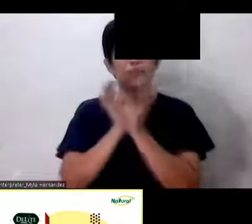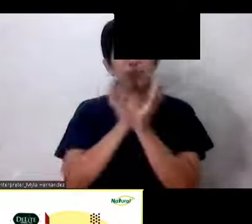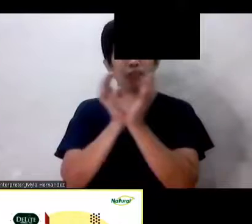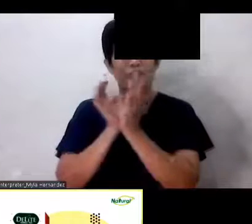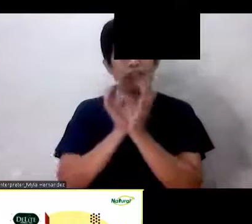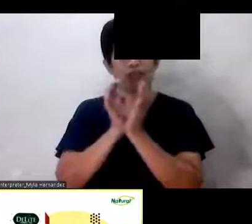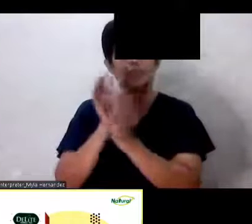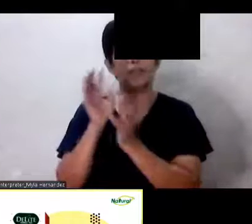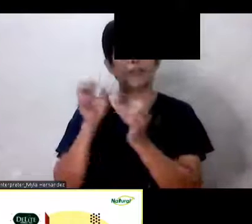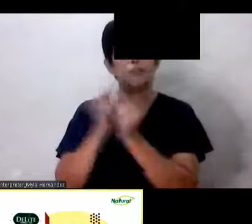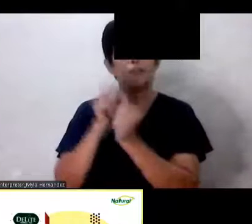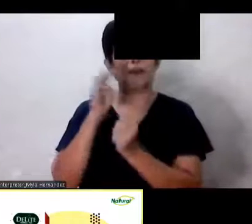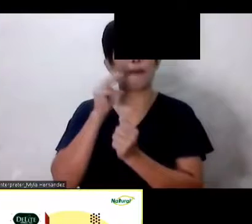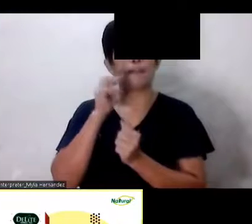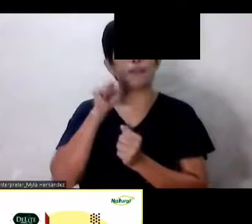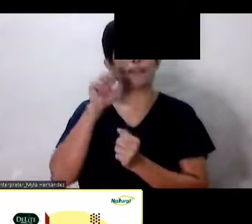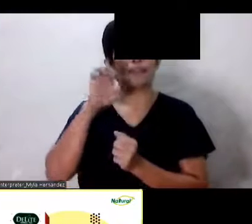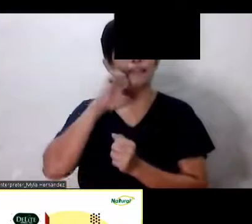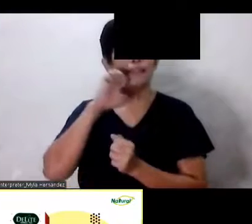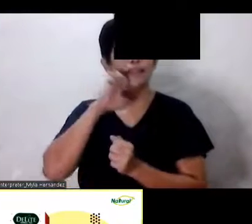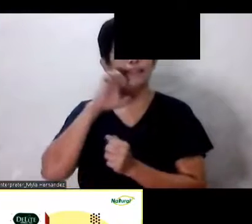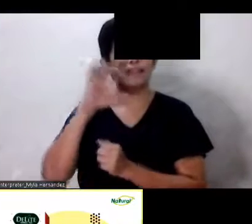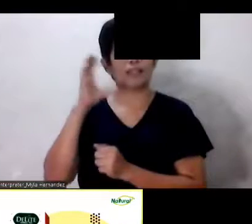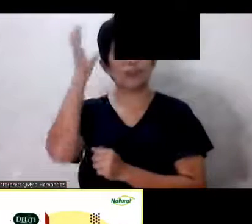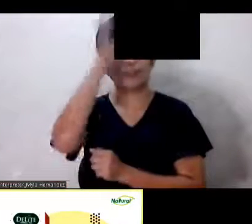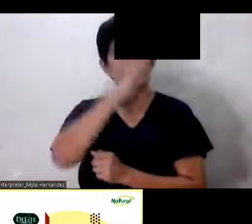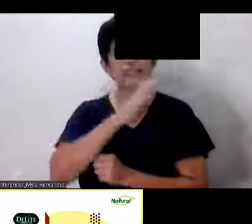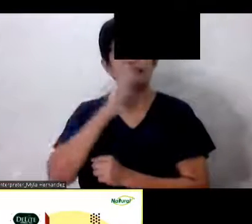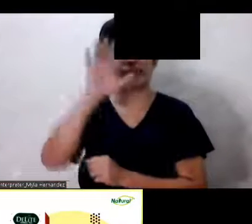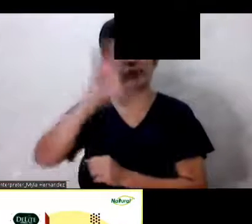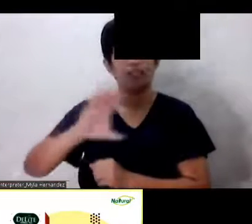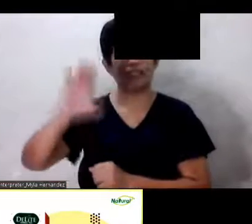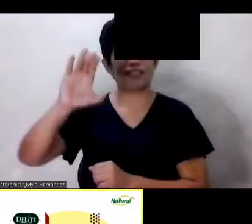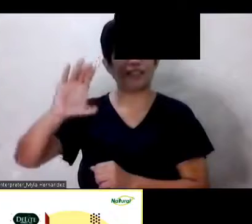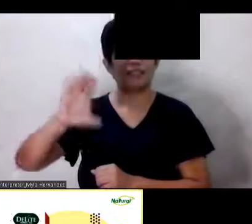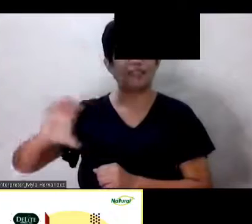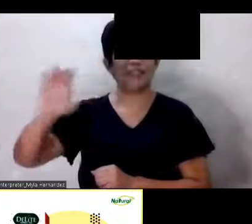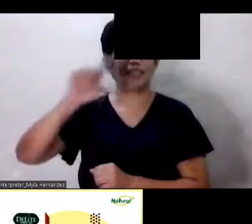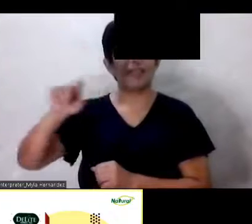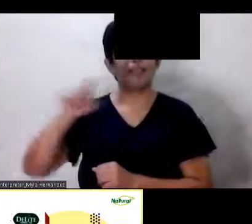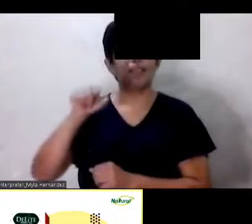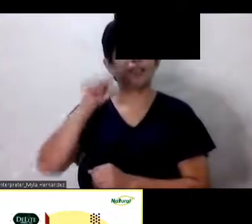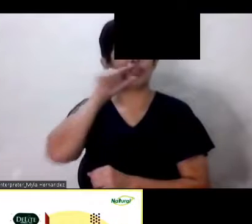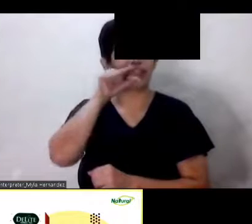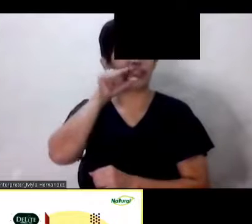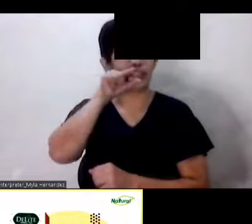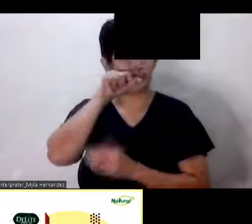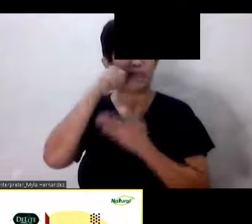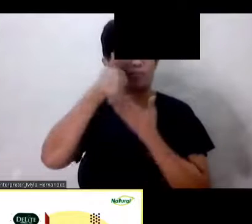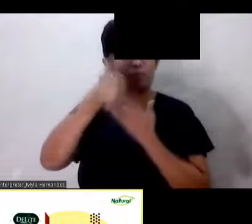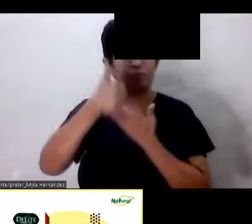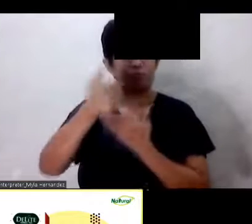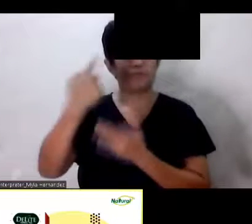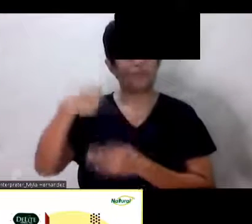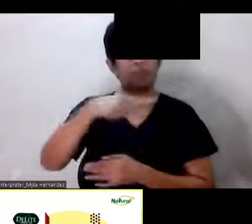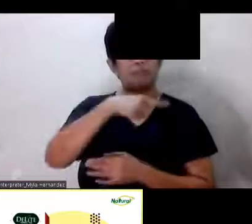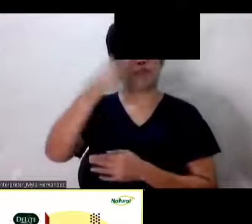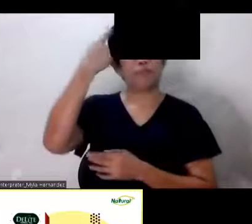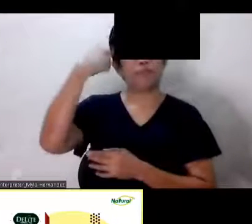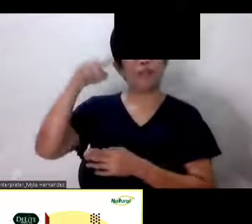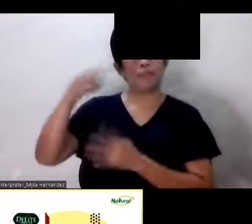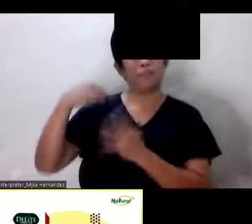Elise Go Chindi Cruz At ni Jen Diokno Tinataguyo nila at pinutulungan nila tayo Para